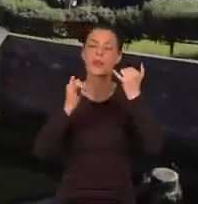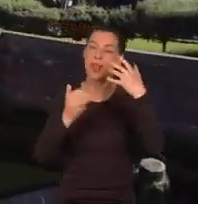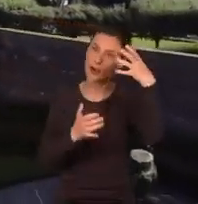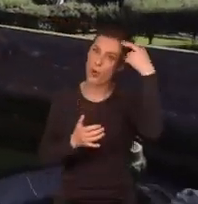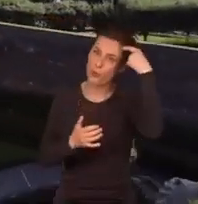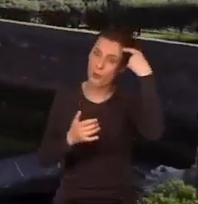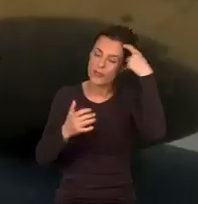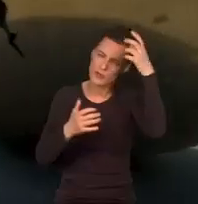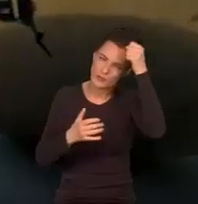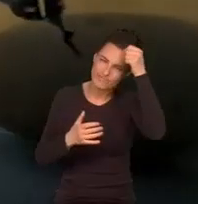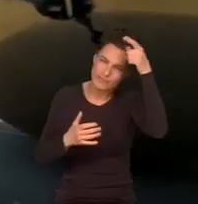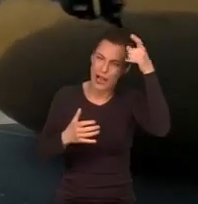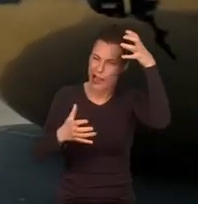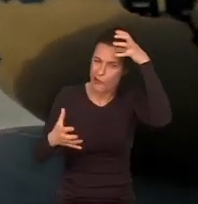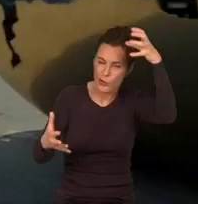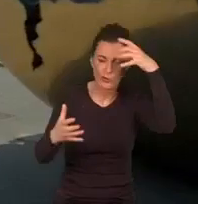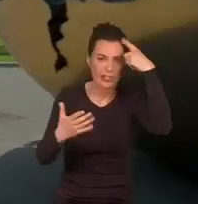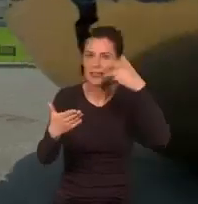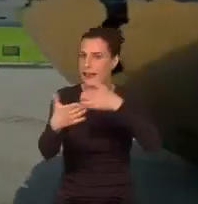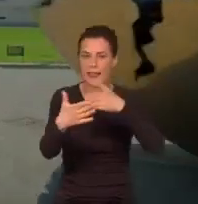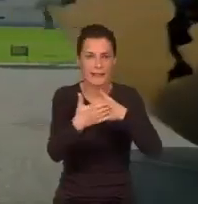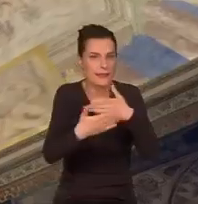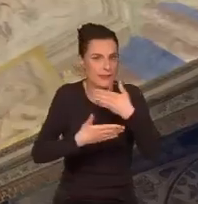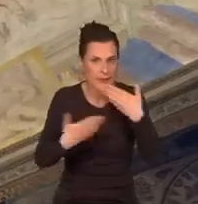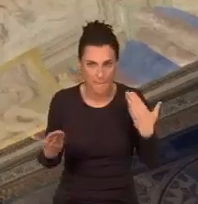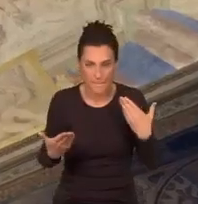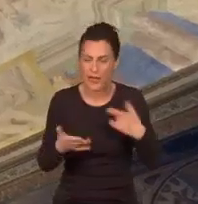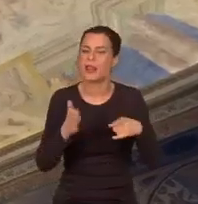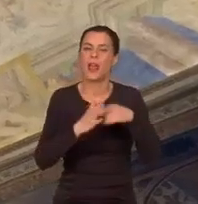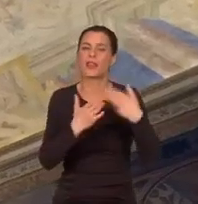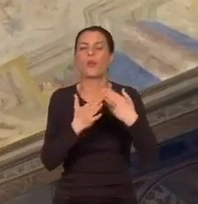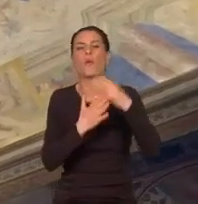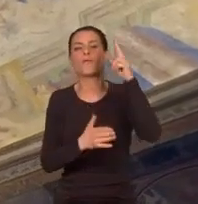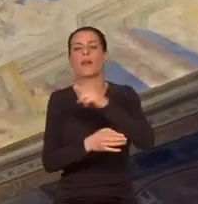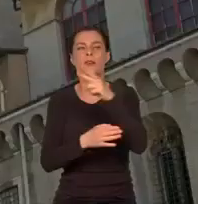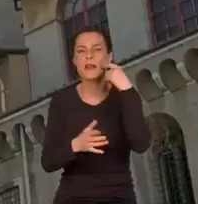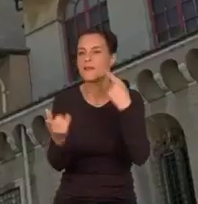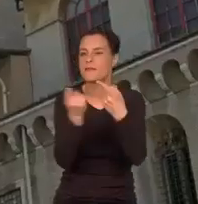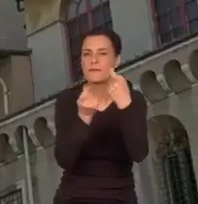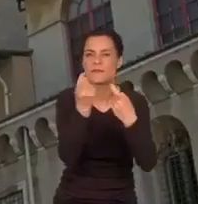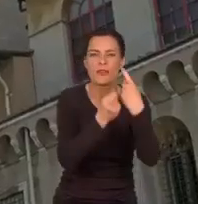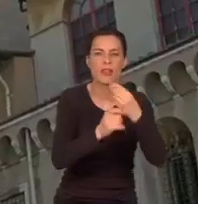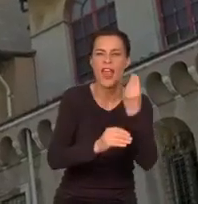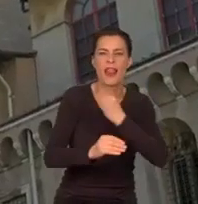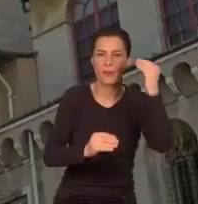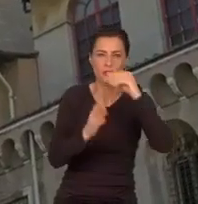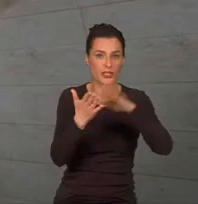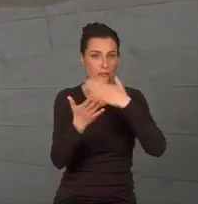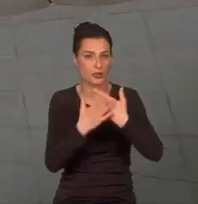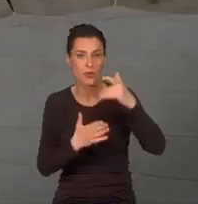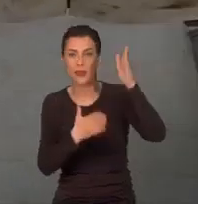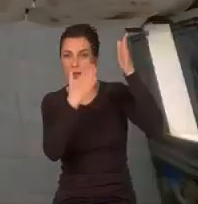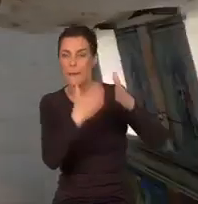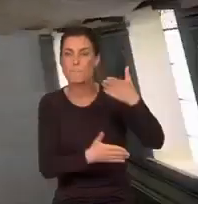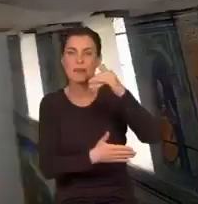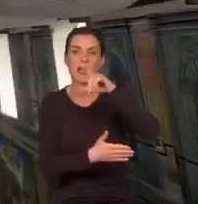nieuznających granic. Watykan zabiegał o najlepszych i najbystrzejszych. Michał Anioł zdobił kaplicę sykstyńską na